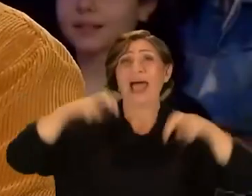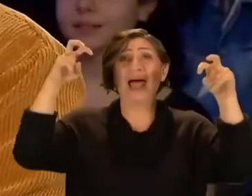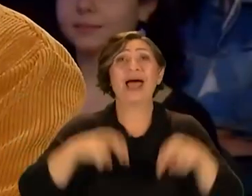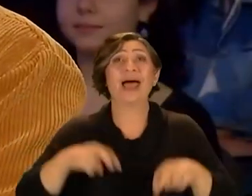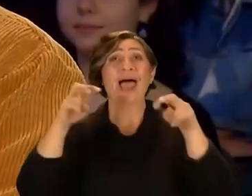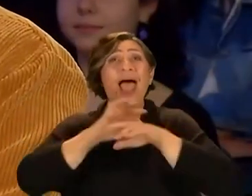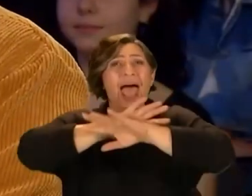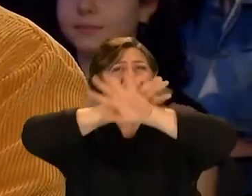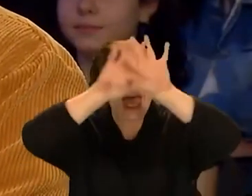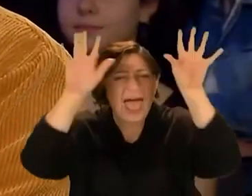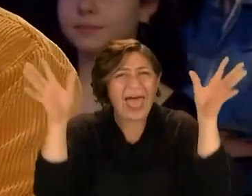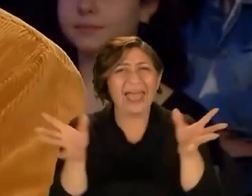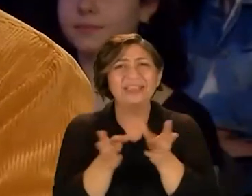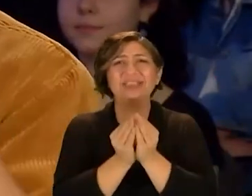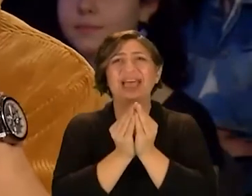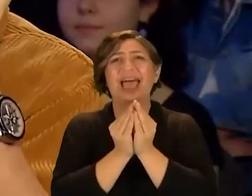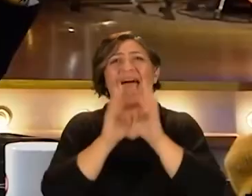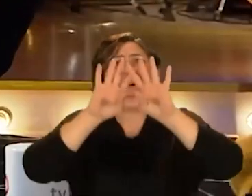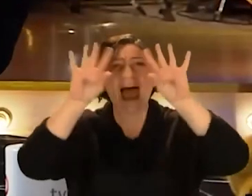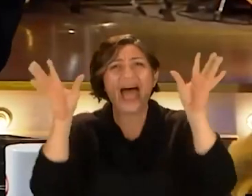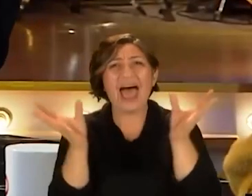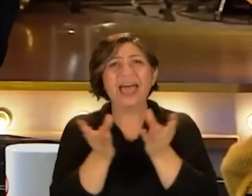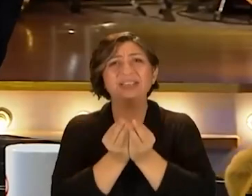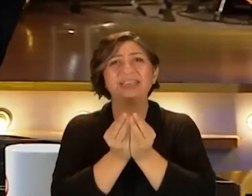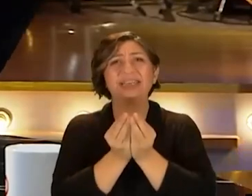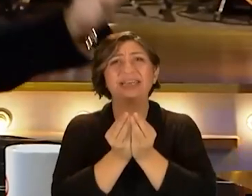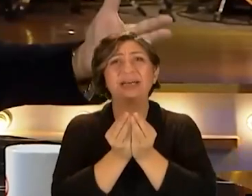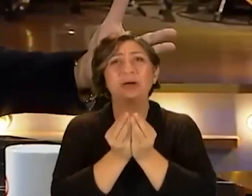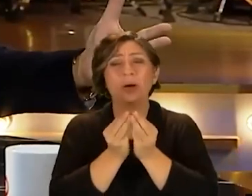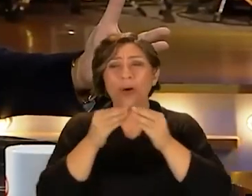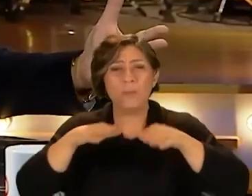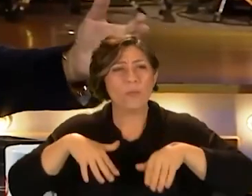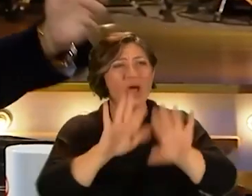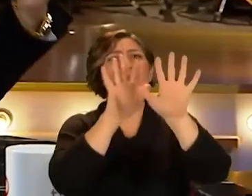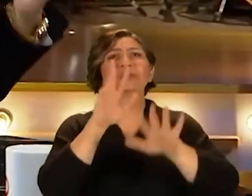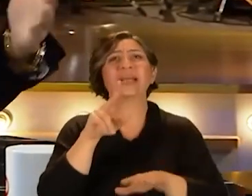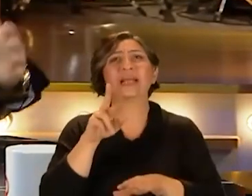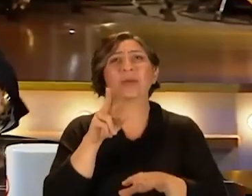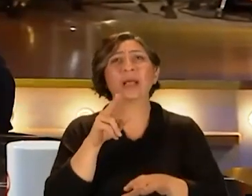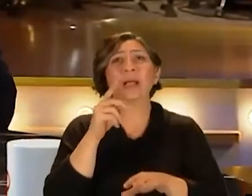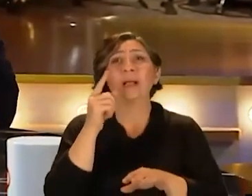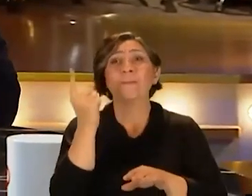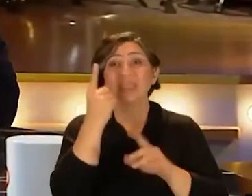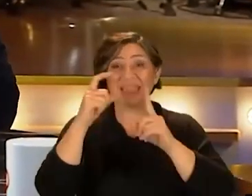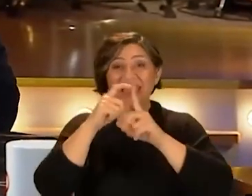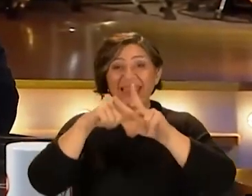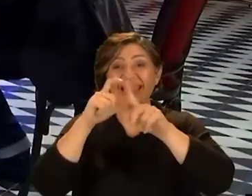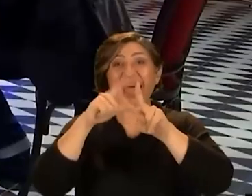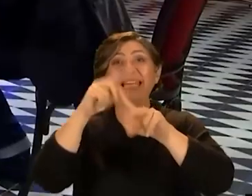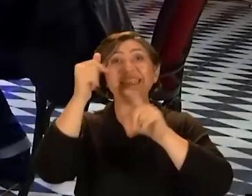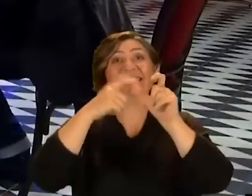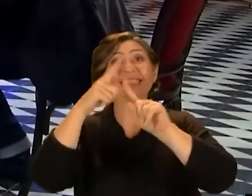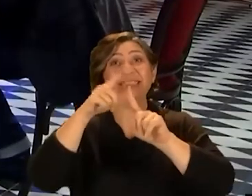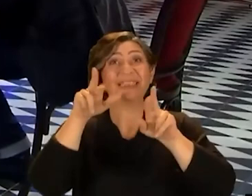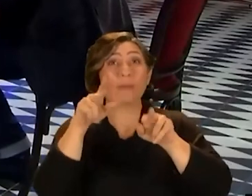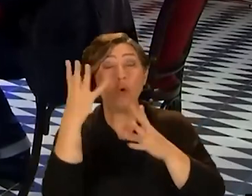sıçradığı kliplerini her şeyi her şeyi her şeyi protesto ediyorsun. Bir tür dadaist bir